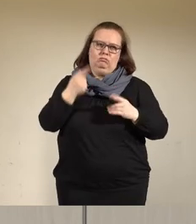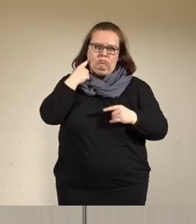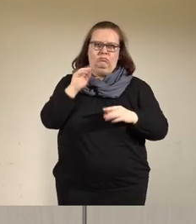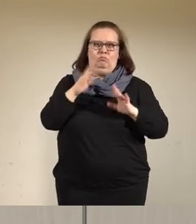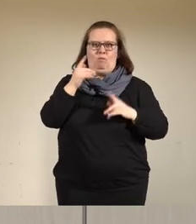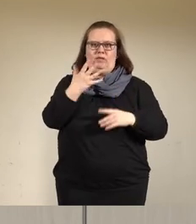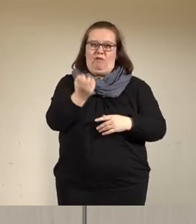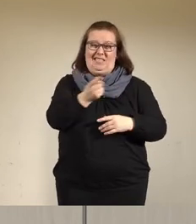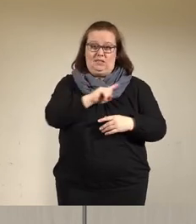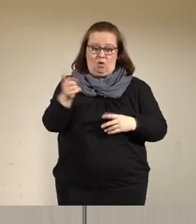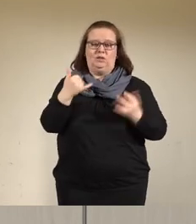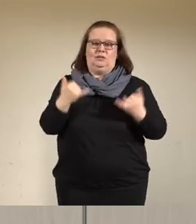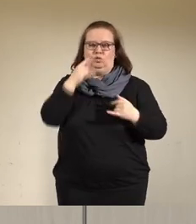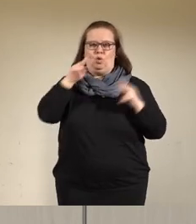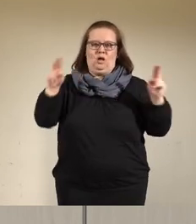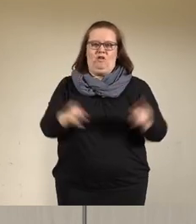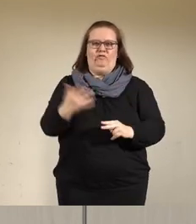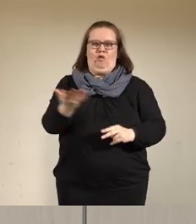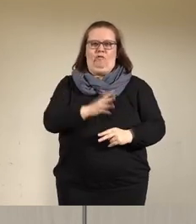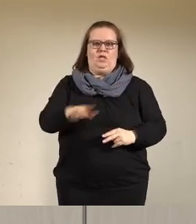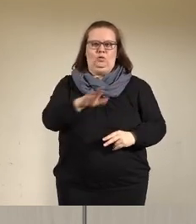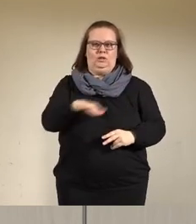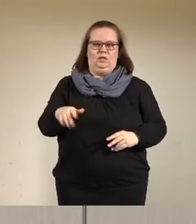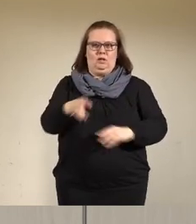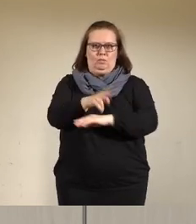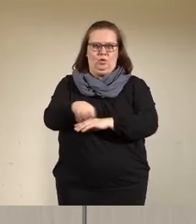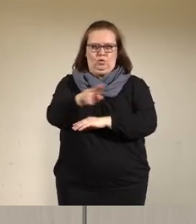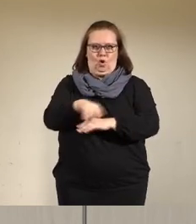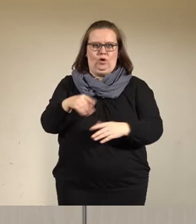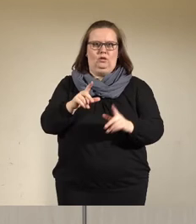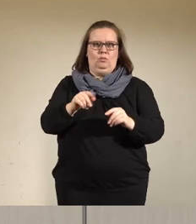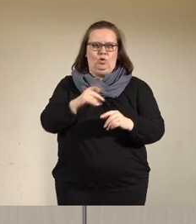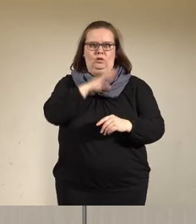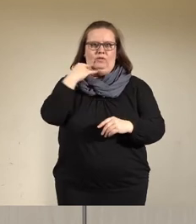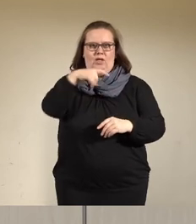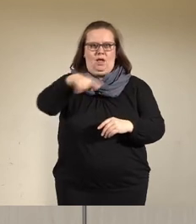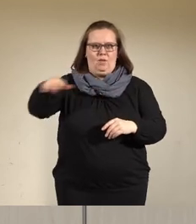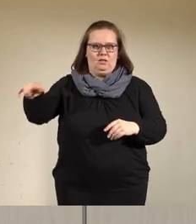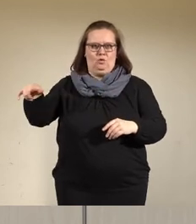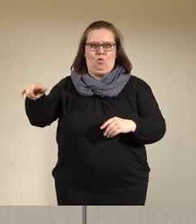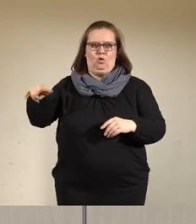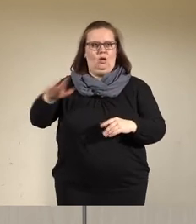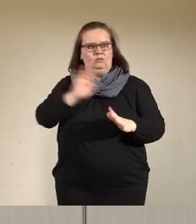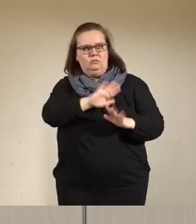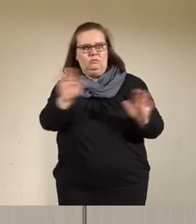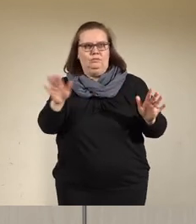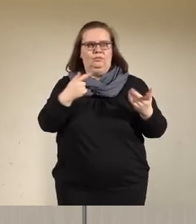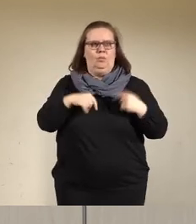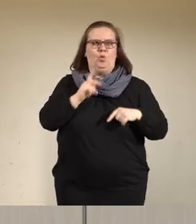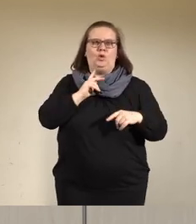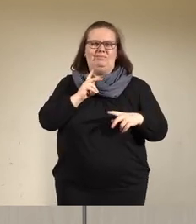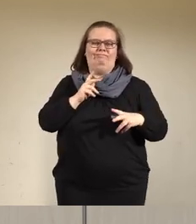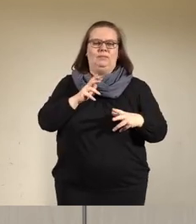50.000 betreut. Damit sichern wir die Arbeitsfähigkeit von vielen Personen aus der sogenannten